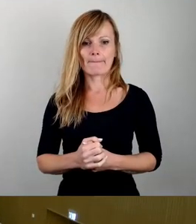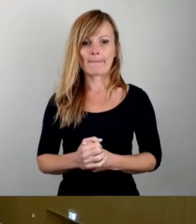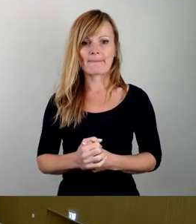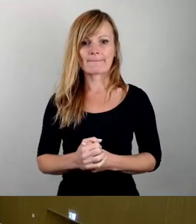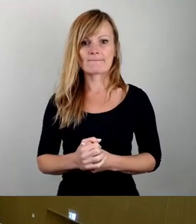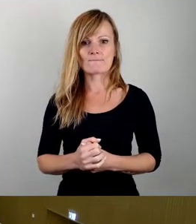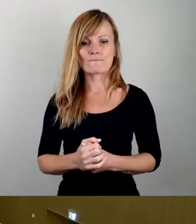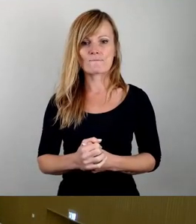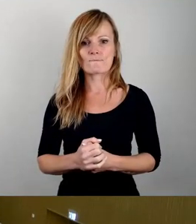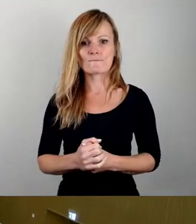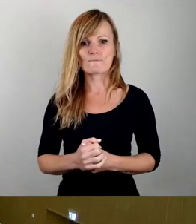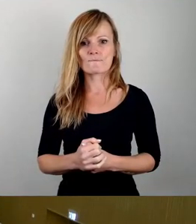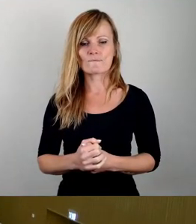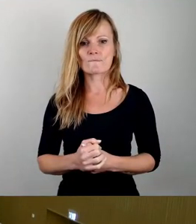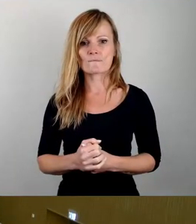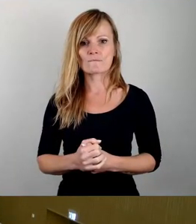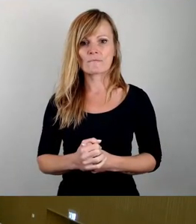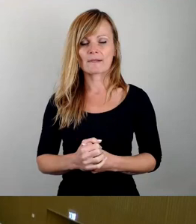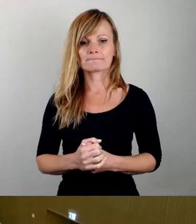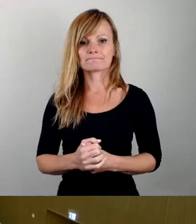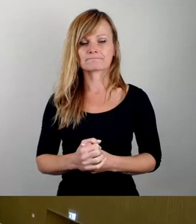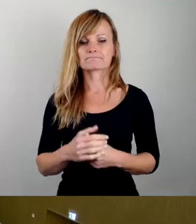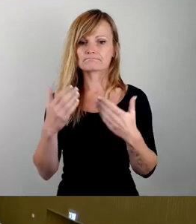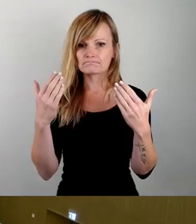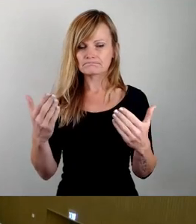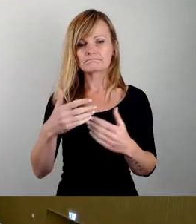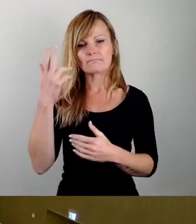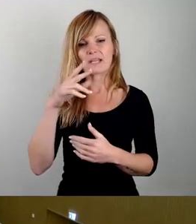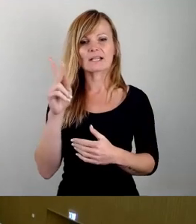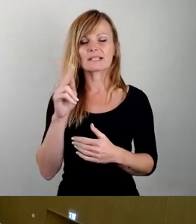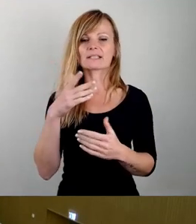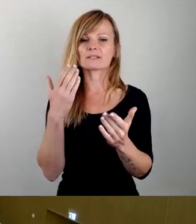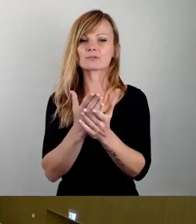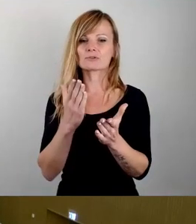Zu Herrn Kießling hatte ich schon meine Worte gesagt. Herr Dr. Schulte-Wiesemann, bitte.